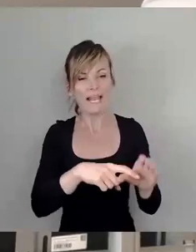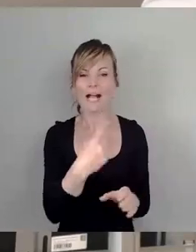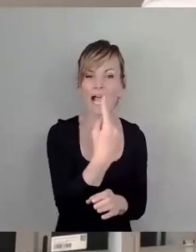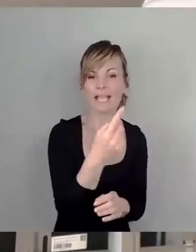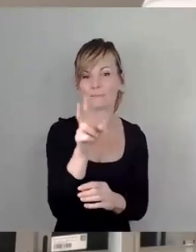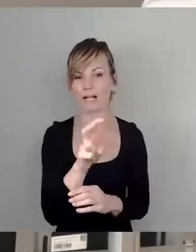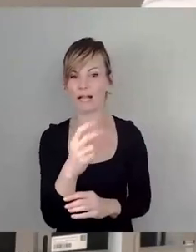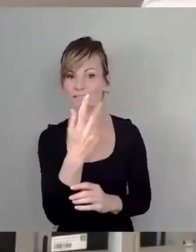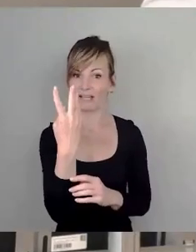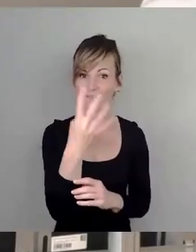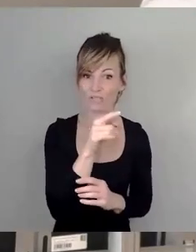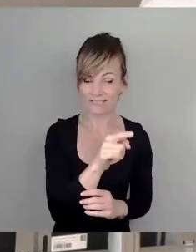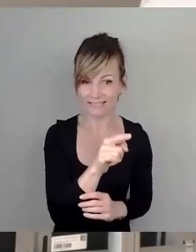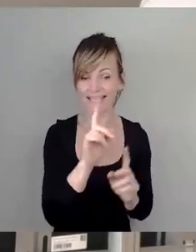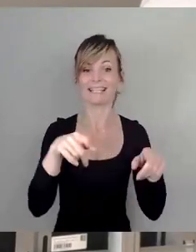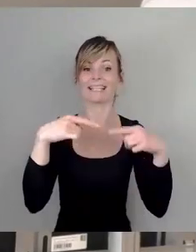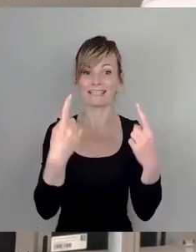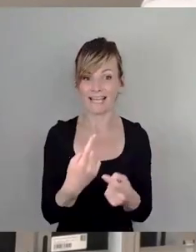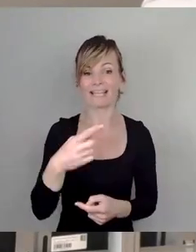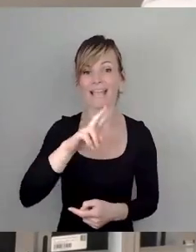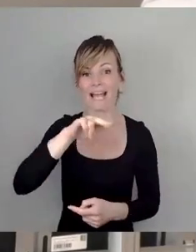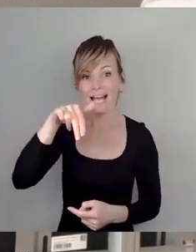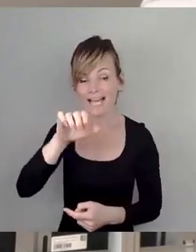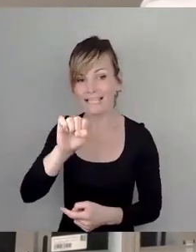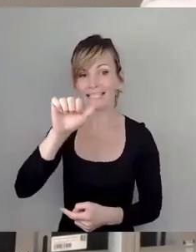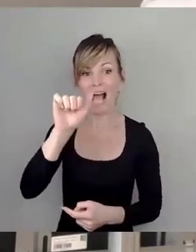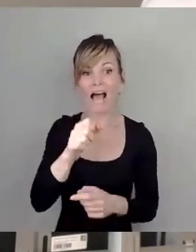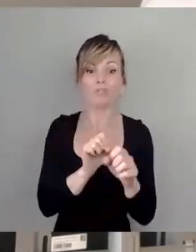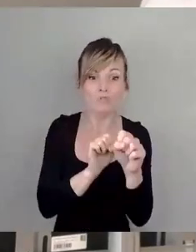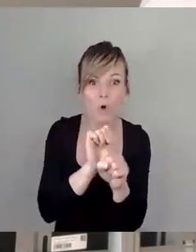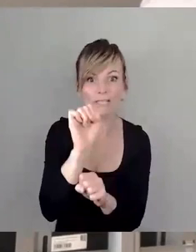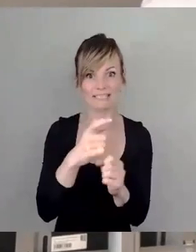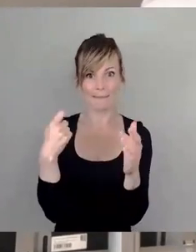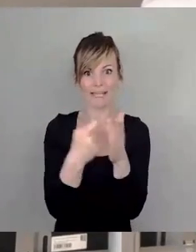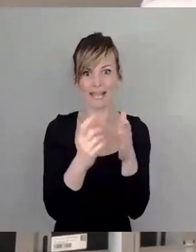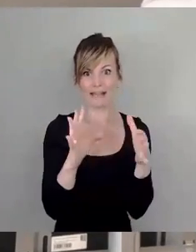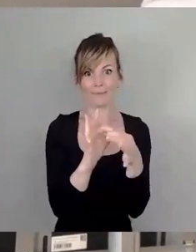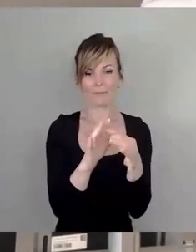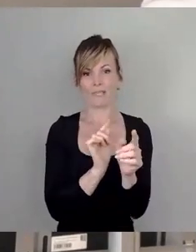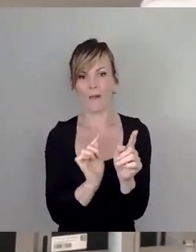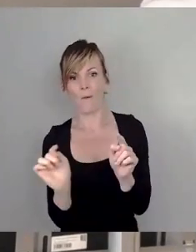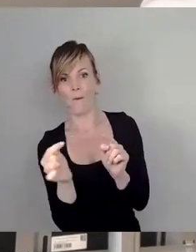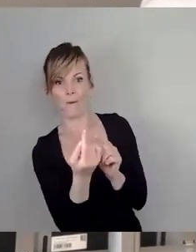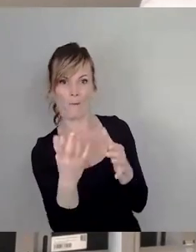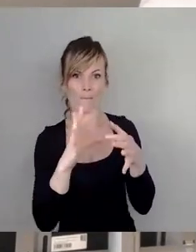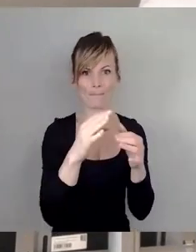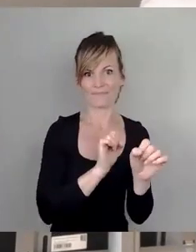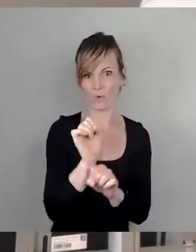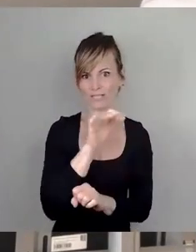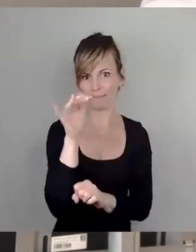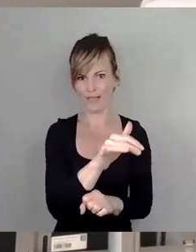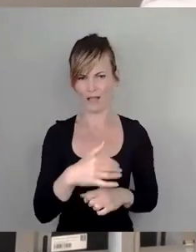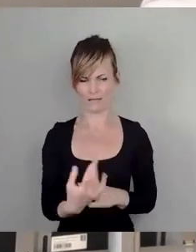dann gilt die RSA trotzdem. So, das ist durch die Hintertür, sie gelten. Habe ich mir auch